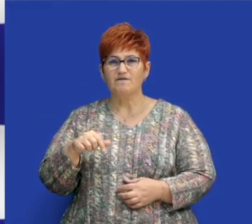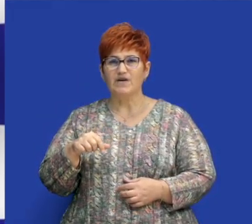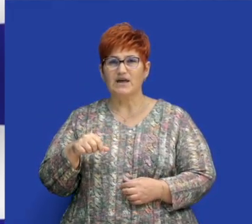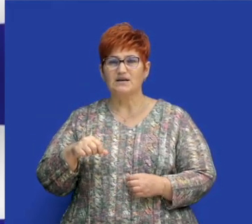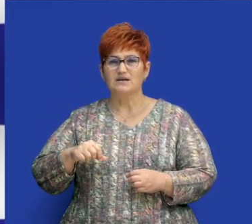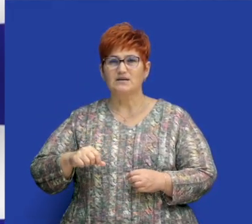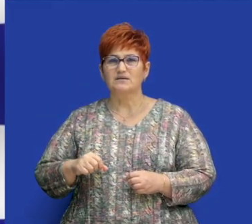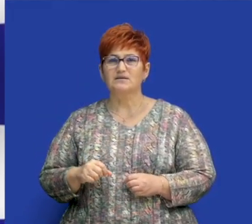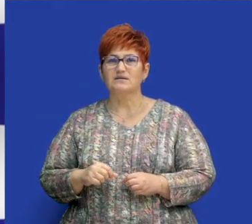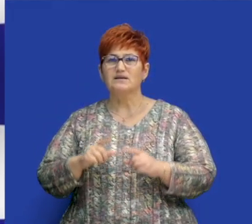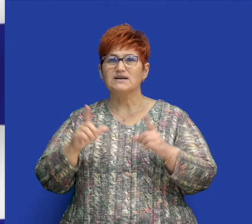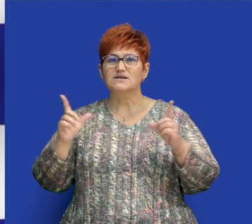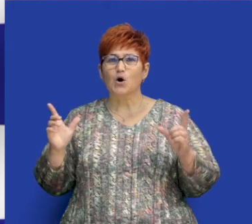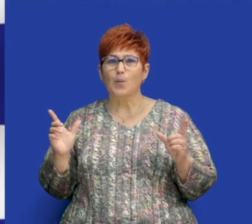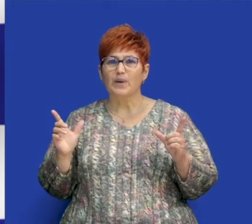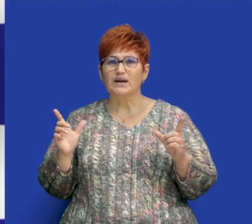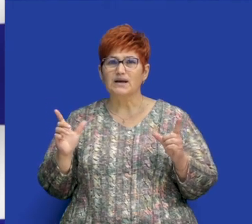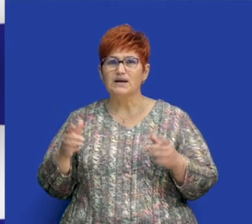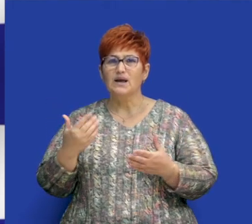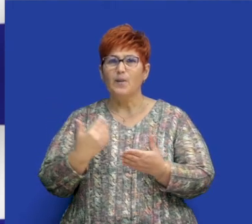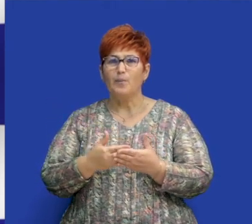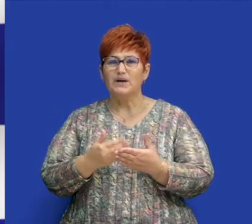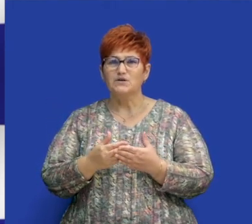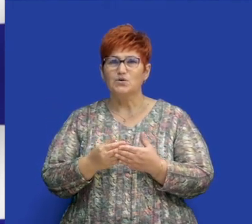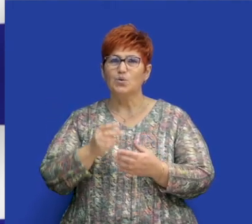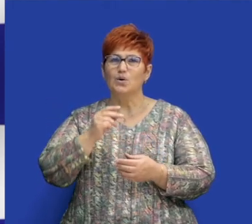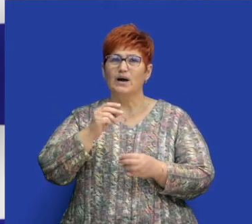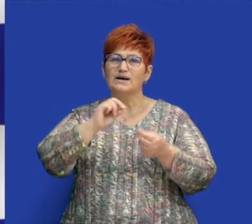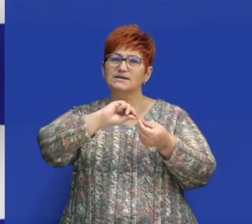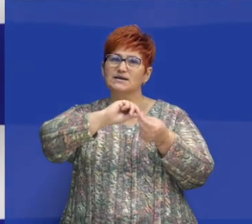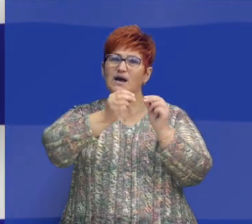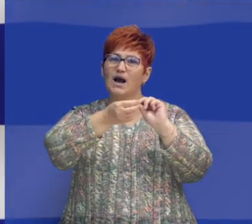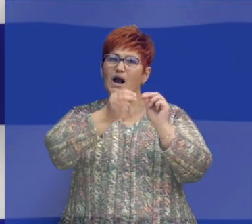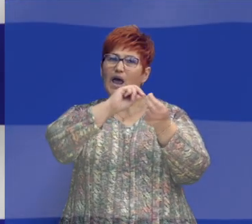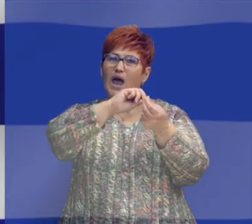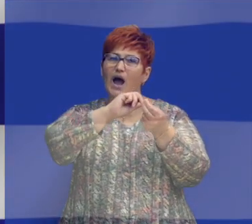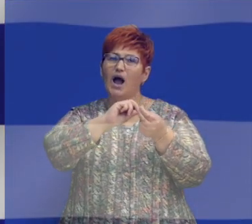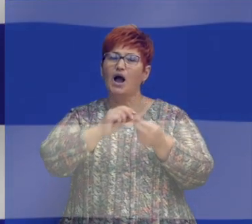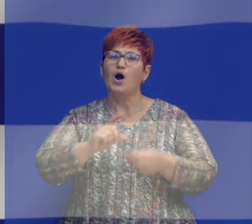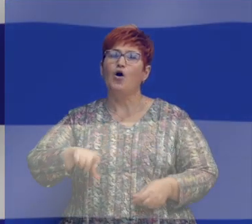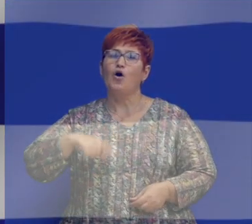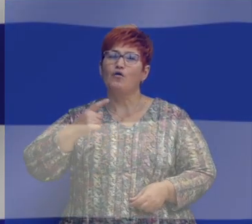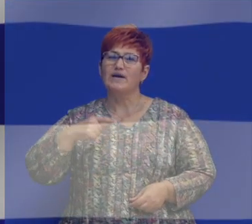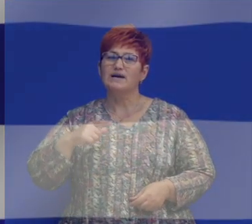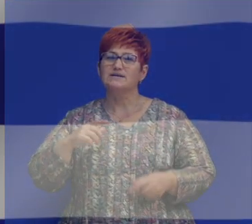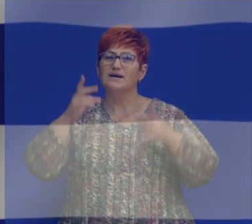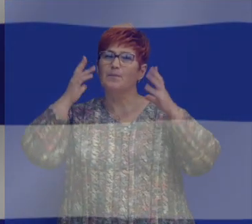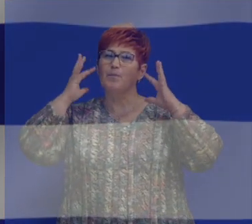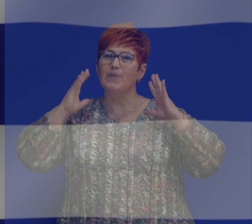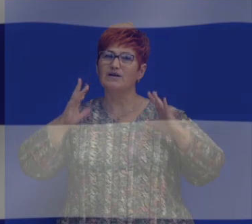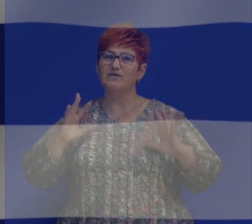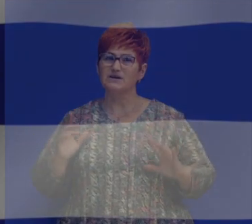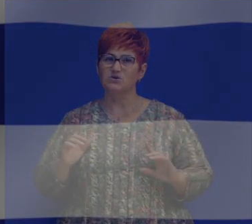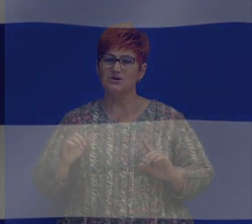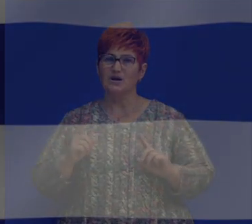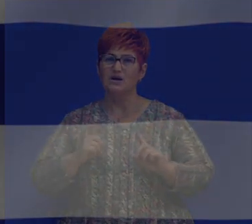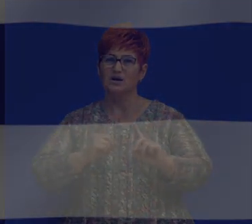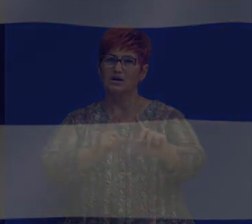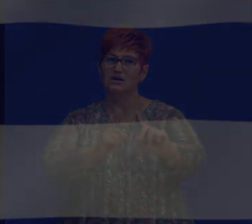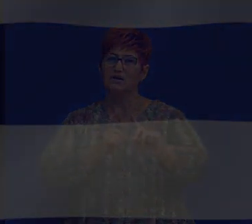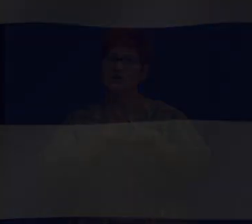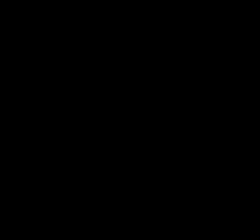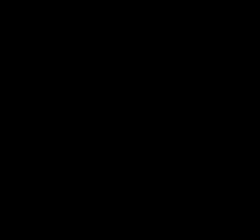Köszönjük, hogy meghallgattad ezt a hanganyagot. Reméljük, hasznosnak találtad. És visszavárunk csatornánkon hetente készülő újabb